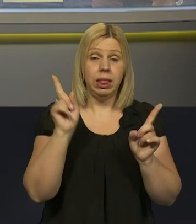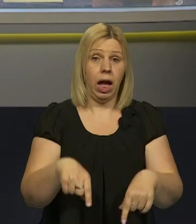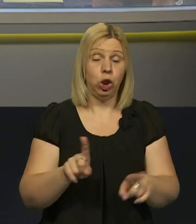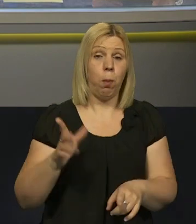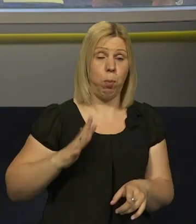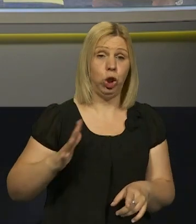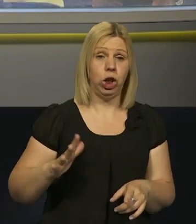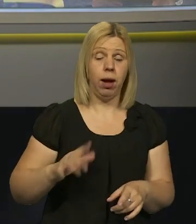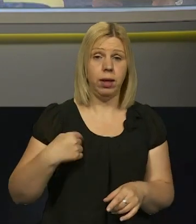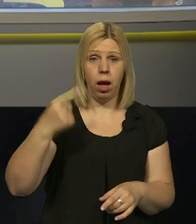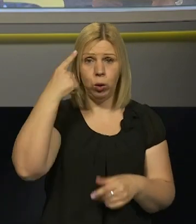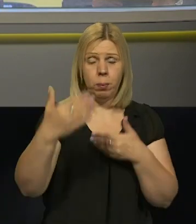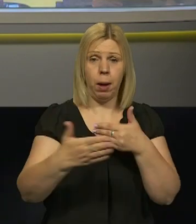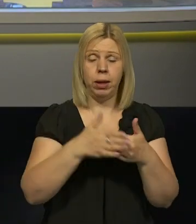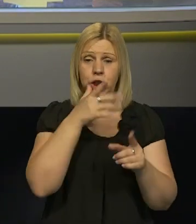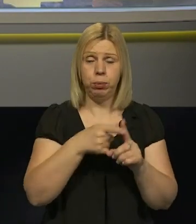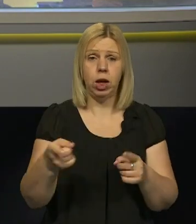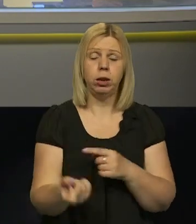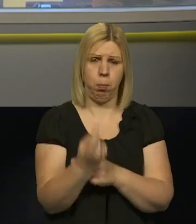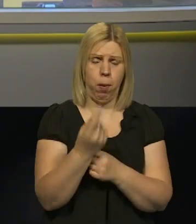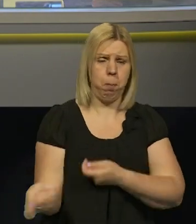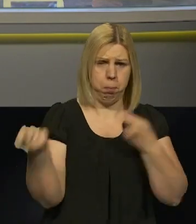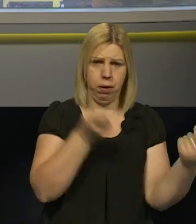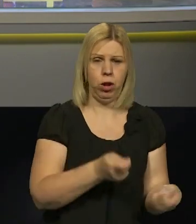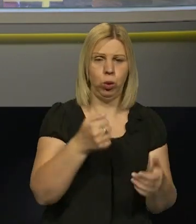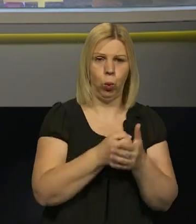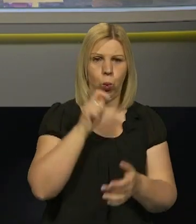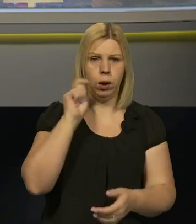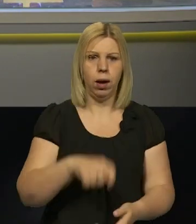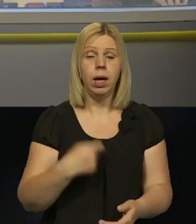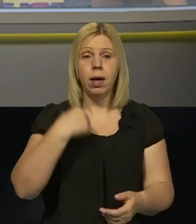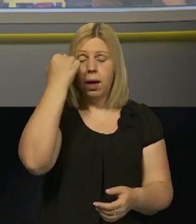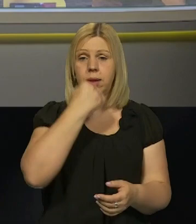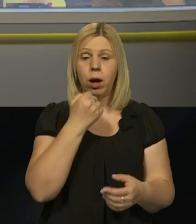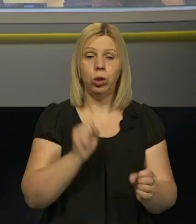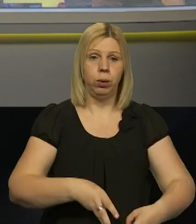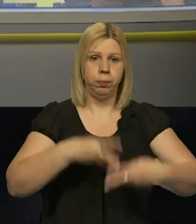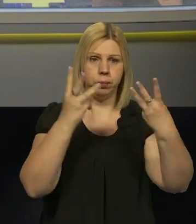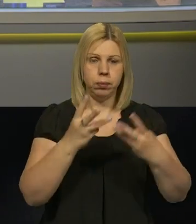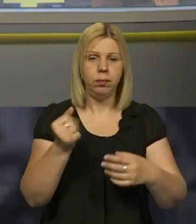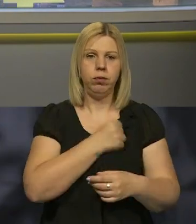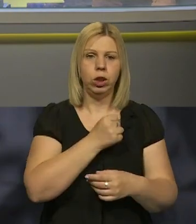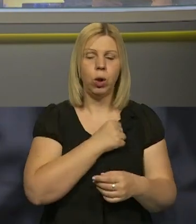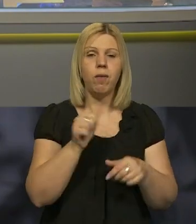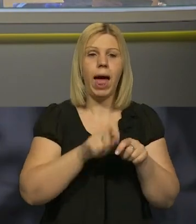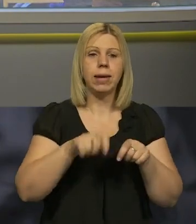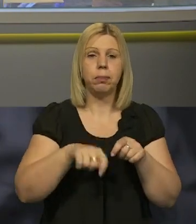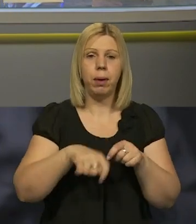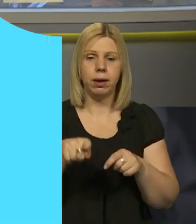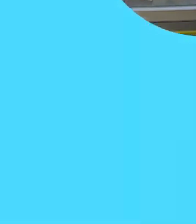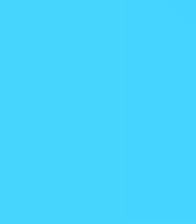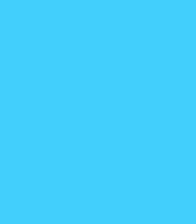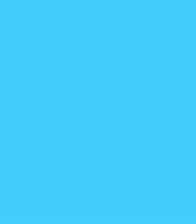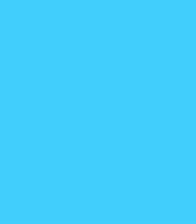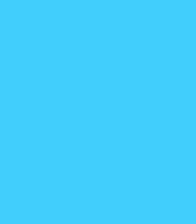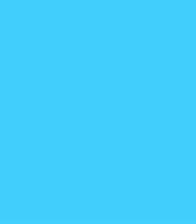що, почекаємо. Я думаю, найближчим часом вони з'являться в лавах з воруних сил. Дякуємо, що долучилися до нашого ефіру. Військовий експерт Олег Жданов був з